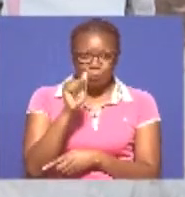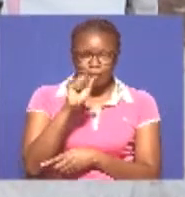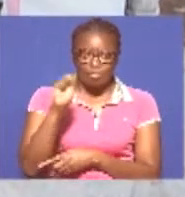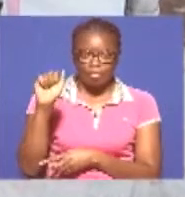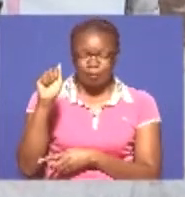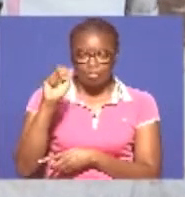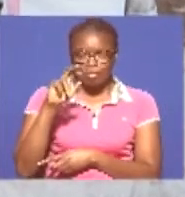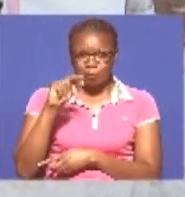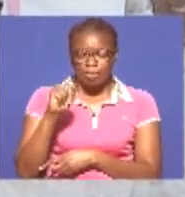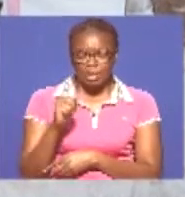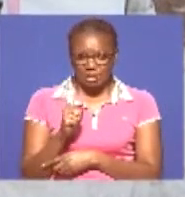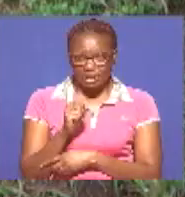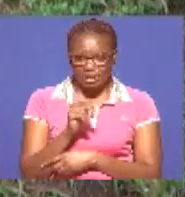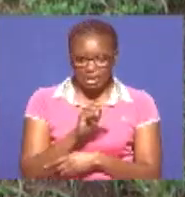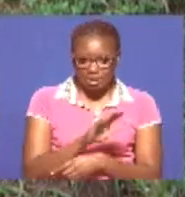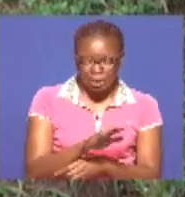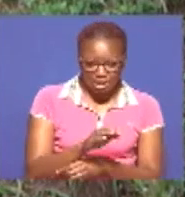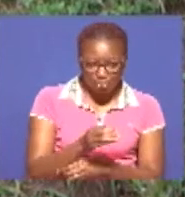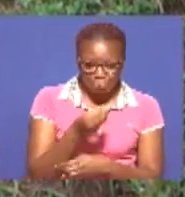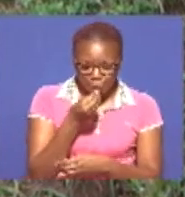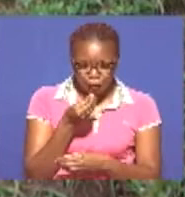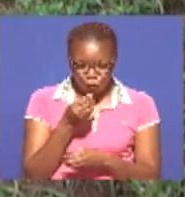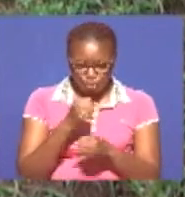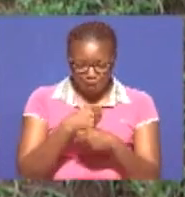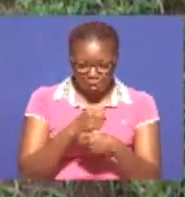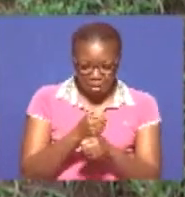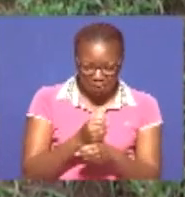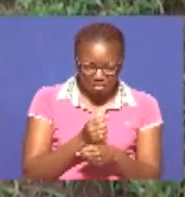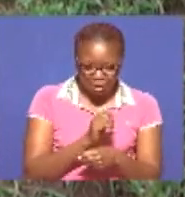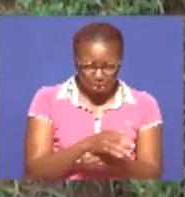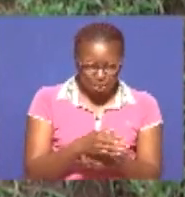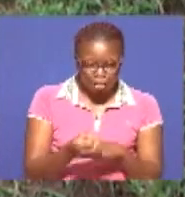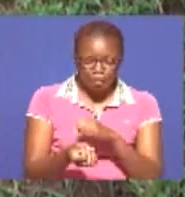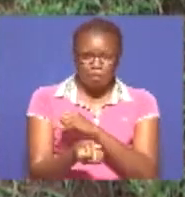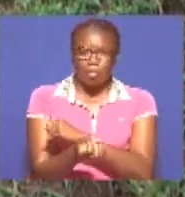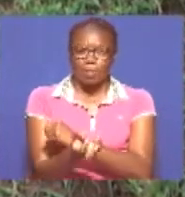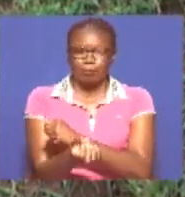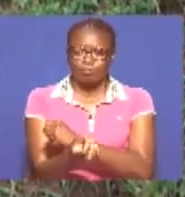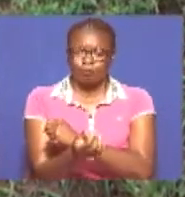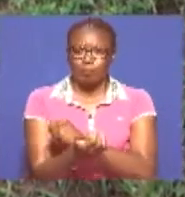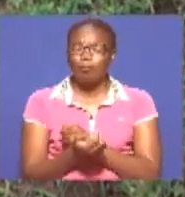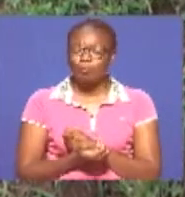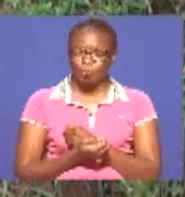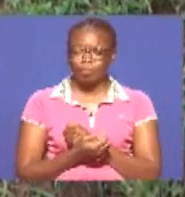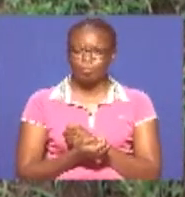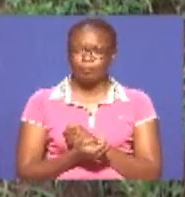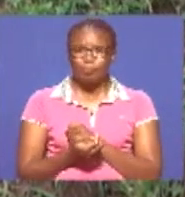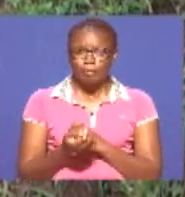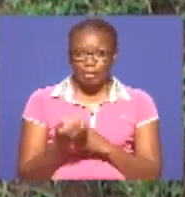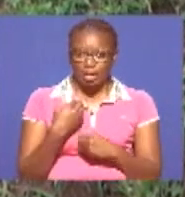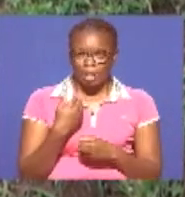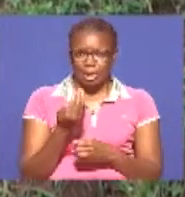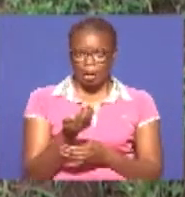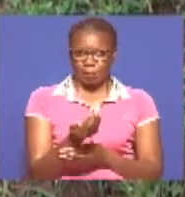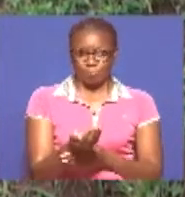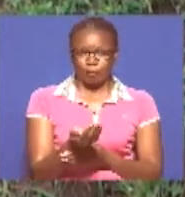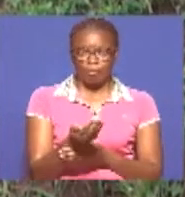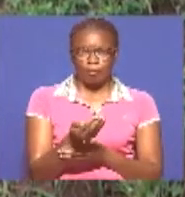mifugo wake Hapa nimeshika maziwa powdered milk Nampaya mkulima Jason